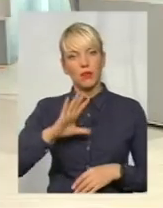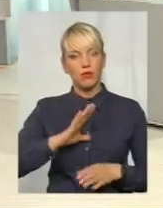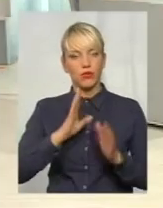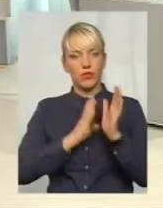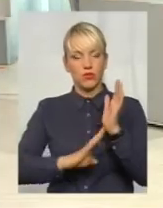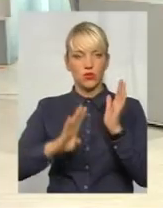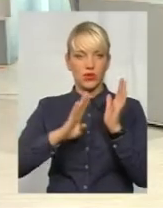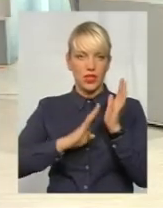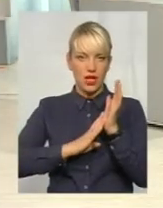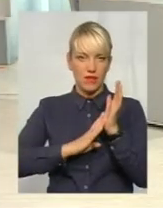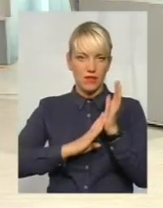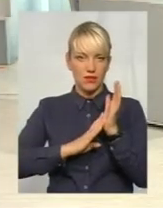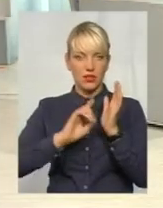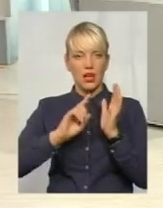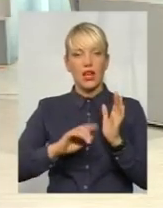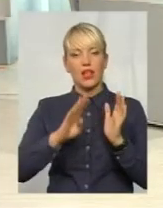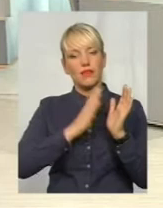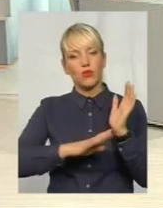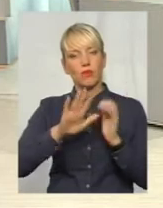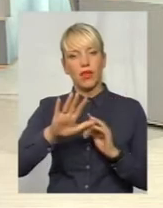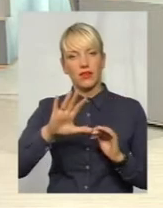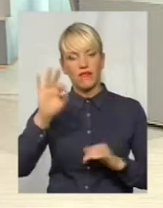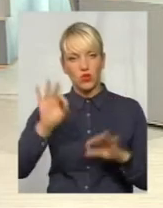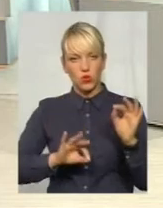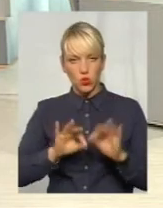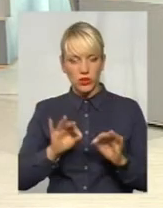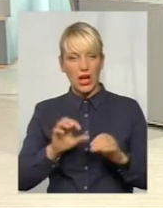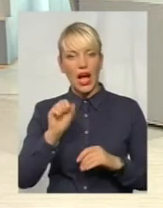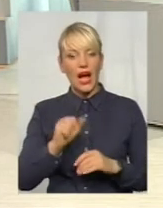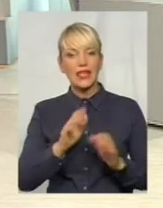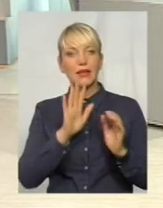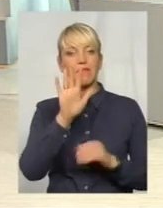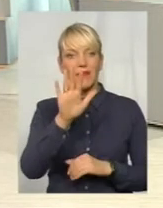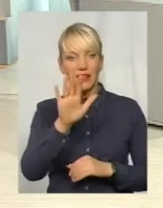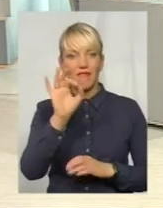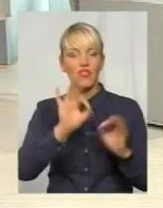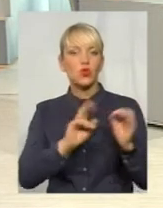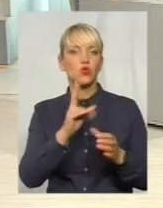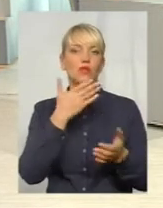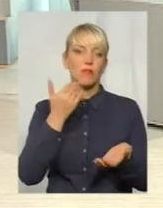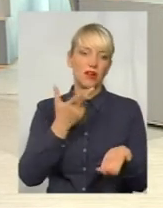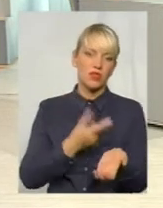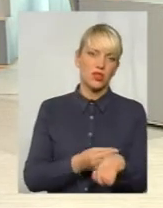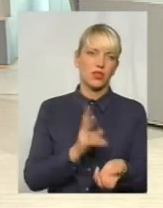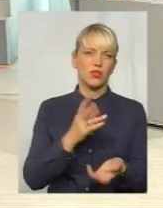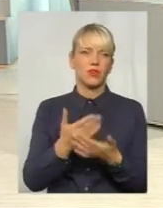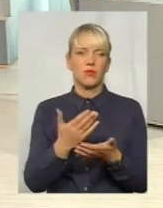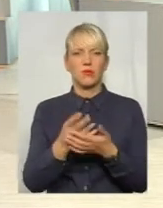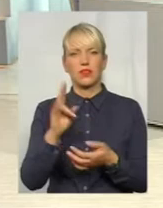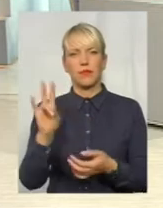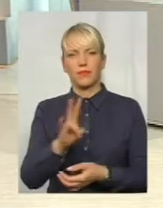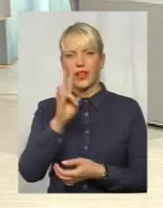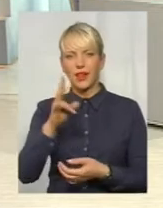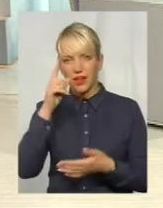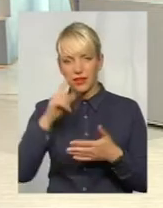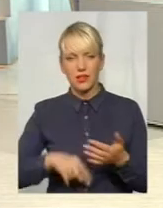-95%. Тоді ці 5%, які не щепилися за яких-небудь причин, або то релігійні, або то за станом здоров